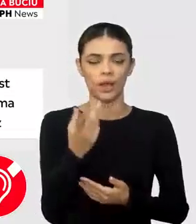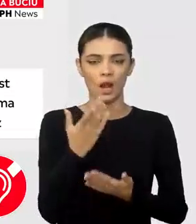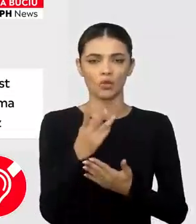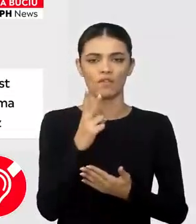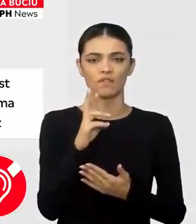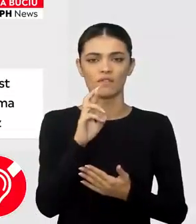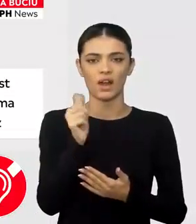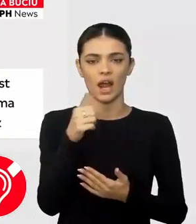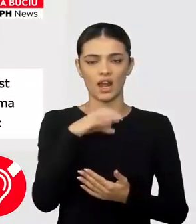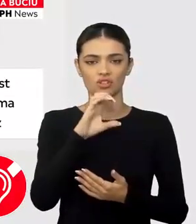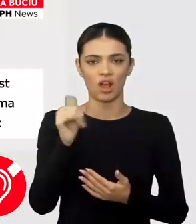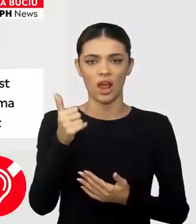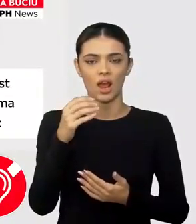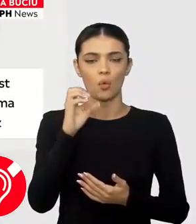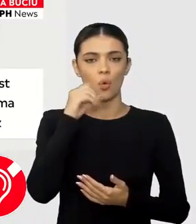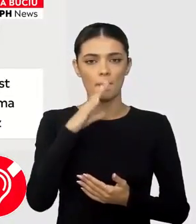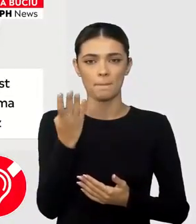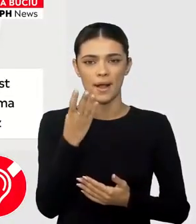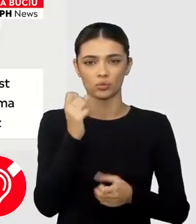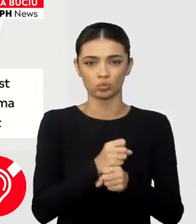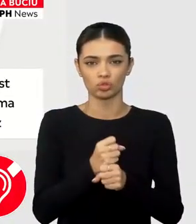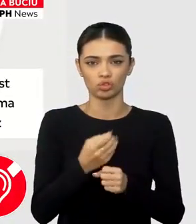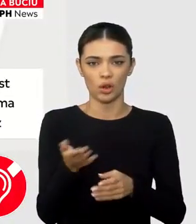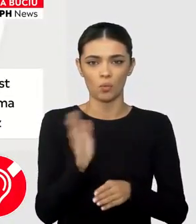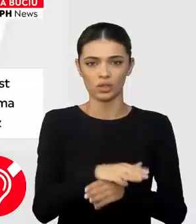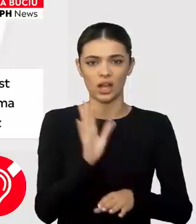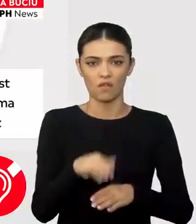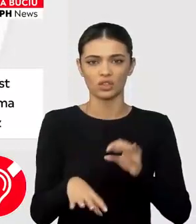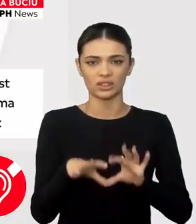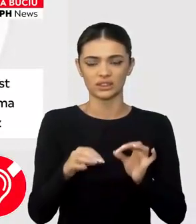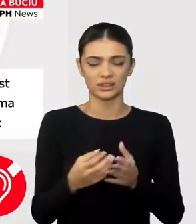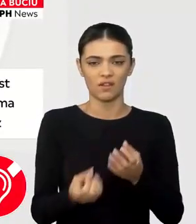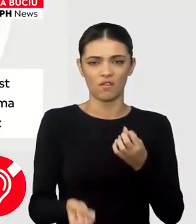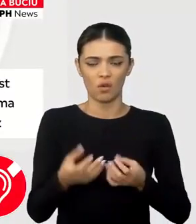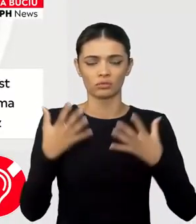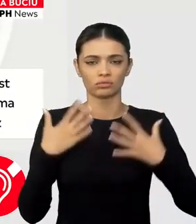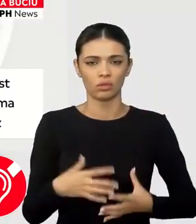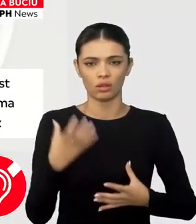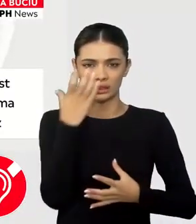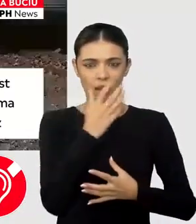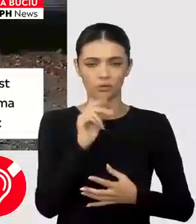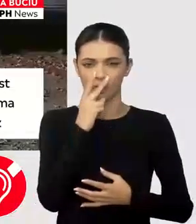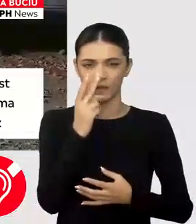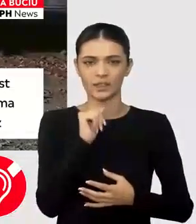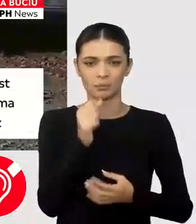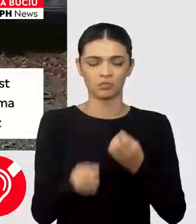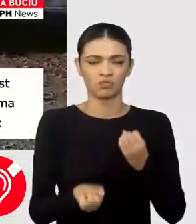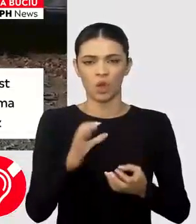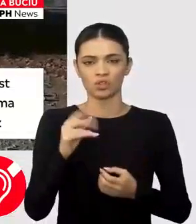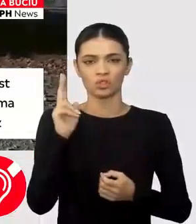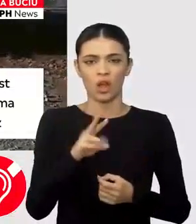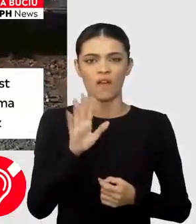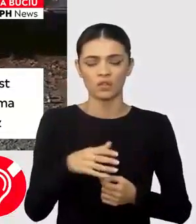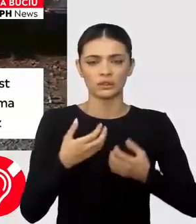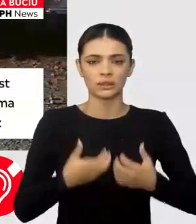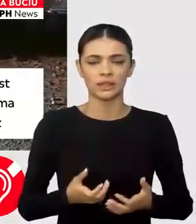patru muncitori care au decedat au fost găsiți carbonizați, iar în cazul a doi dintre ei a fost extrem de